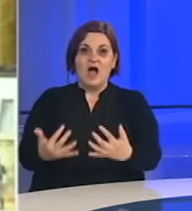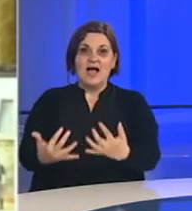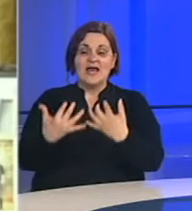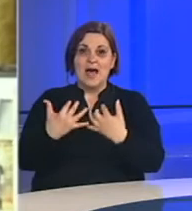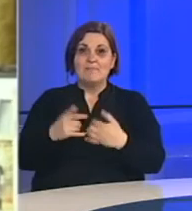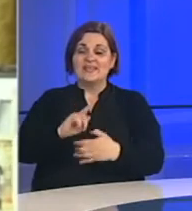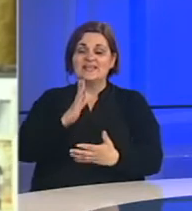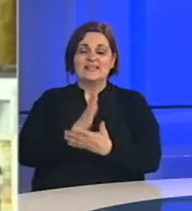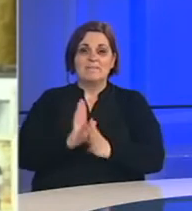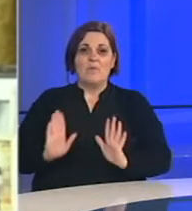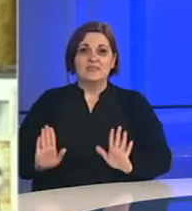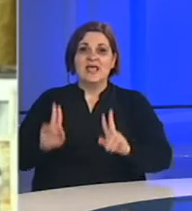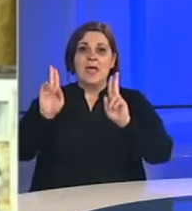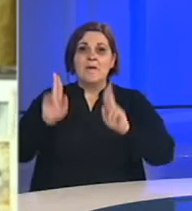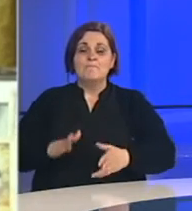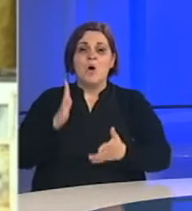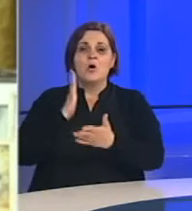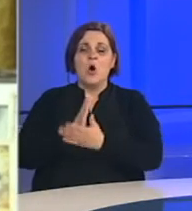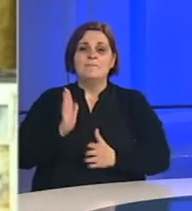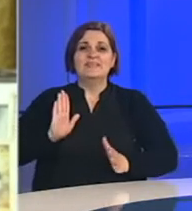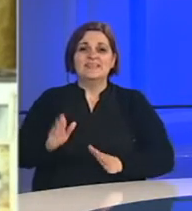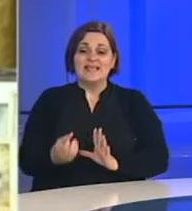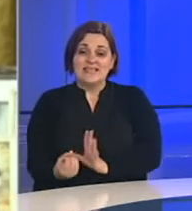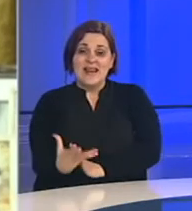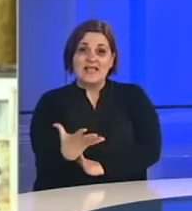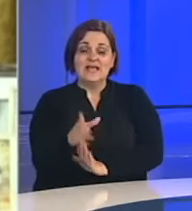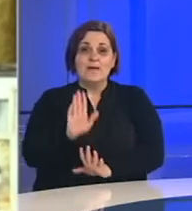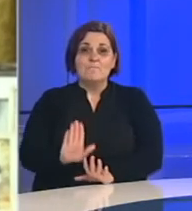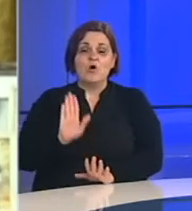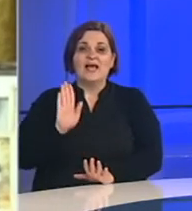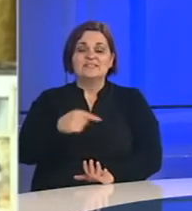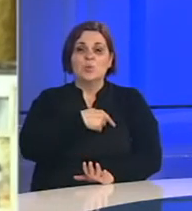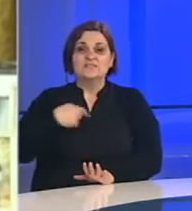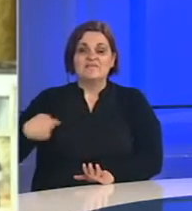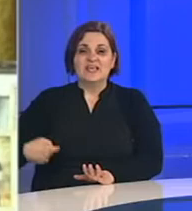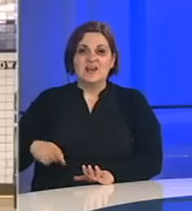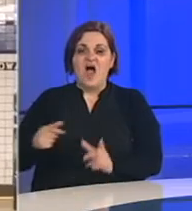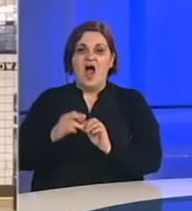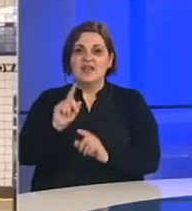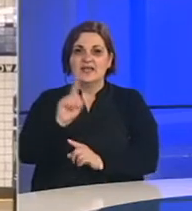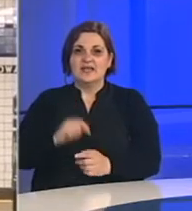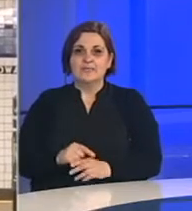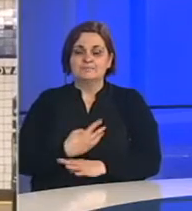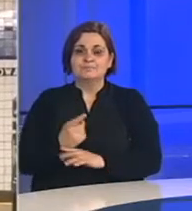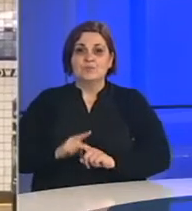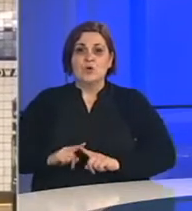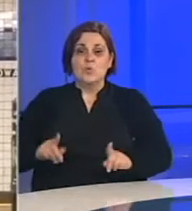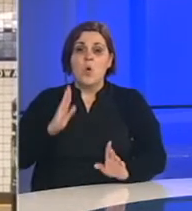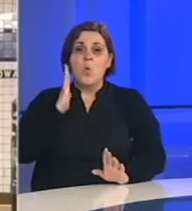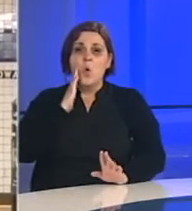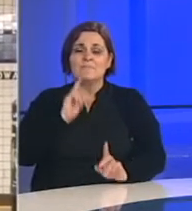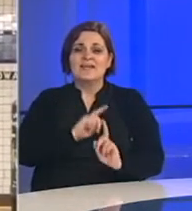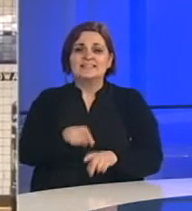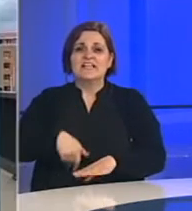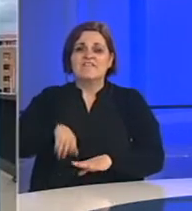nije se trebao dogoditi. Mogao je biti zaustavljen na izvoru, mogla ga je zaustaviti Kina, ali nije. Koronavirusom u SAD-u